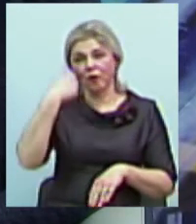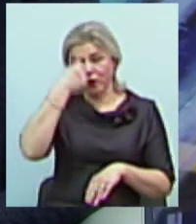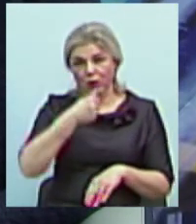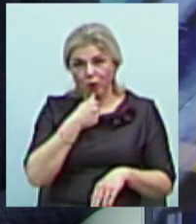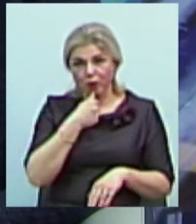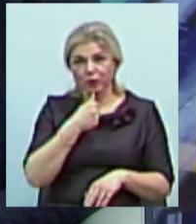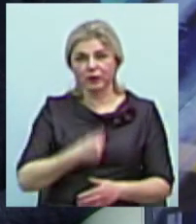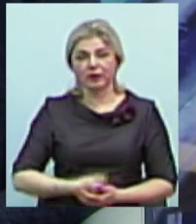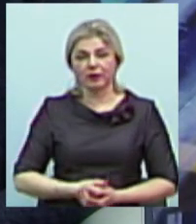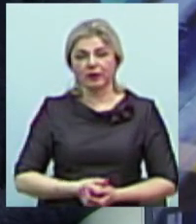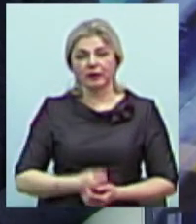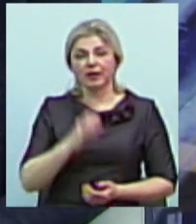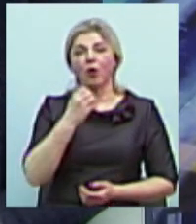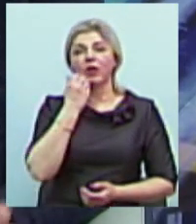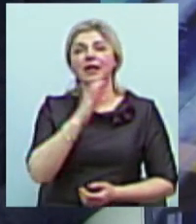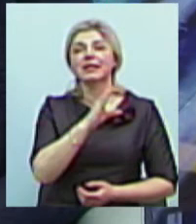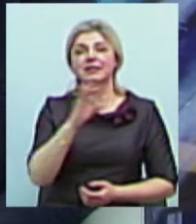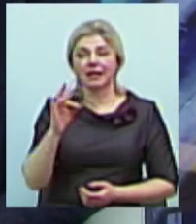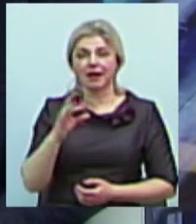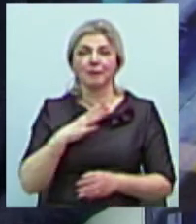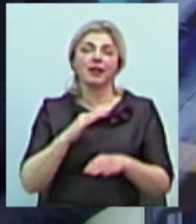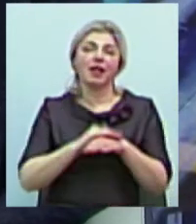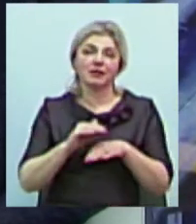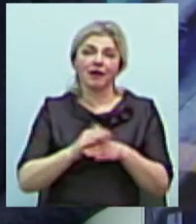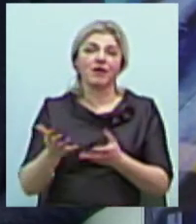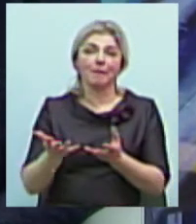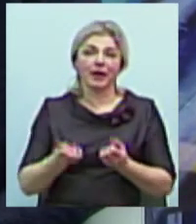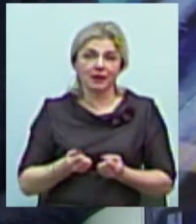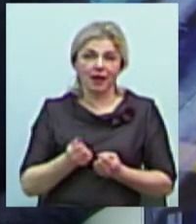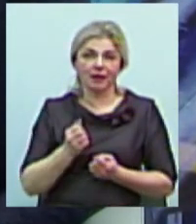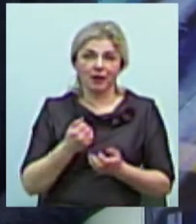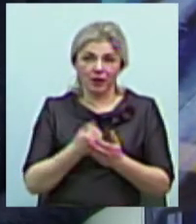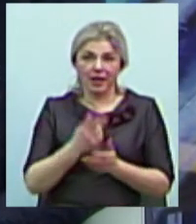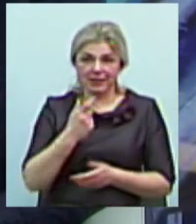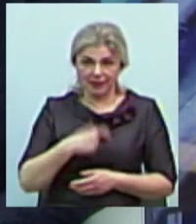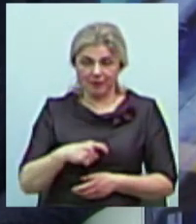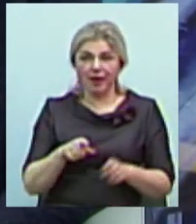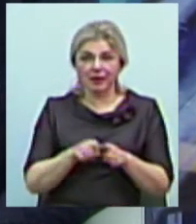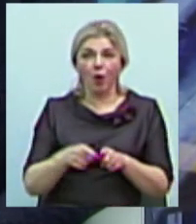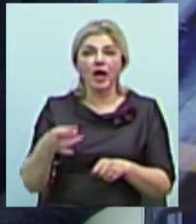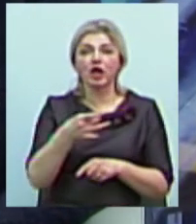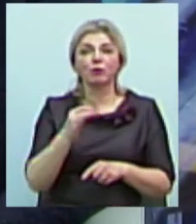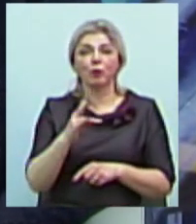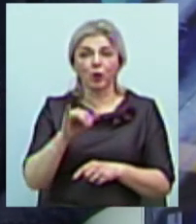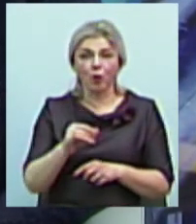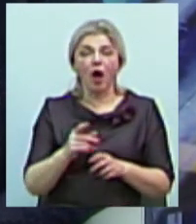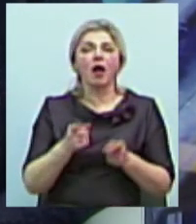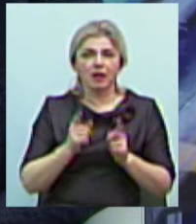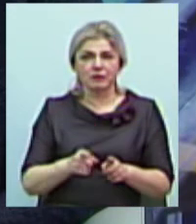коли СРСР ласкаво прийняв до себе цю республіку, насправді окупацію. І